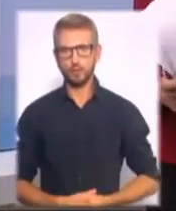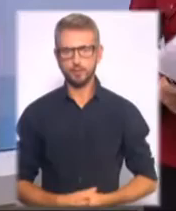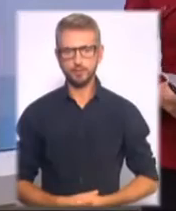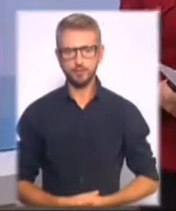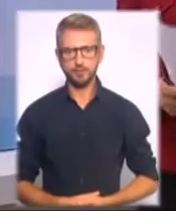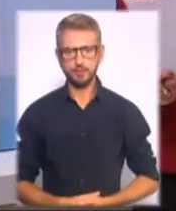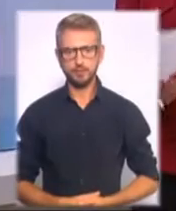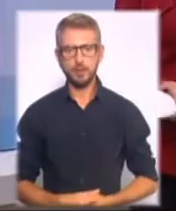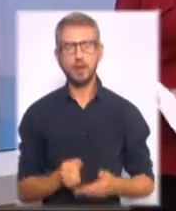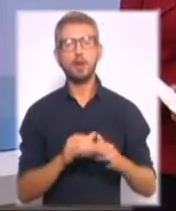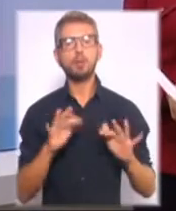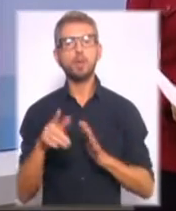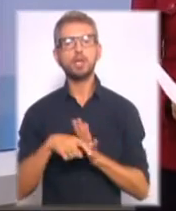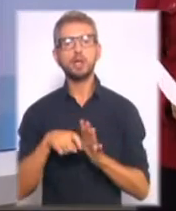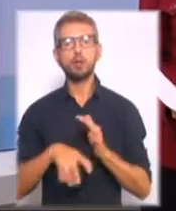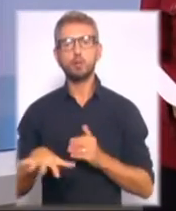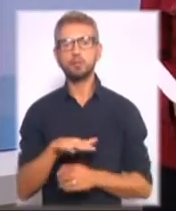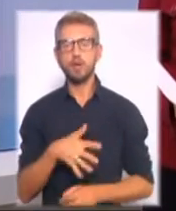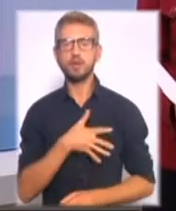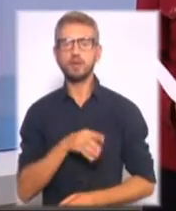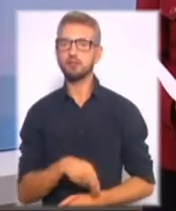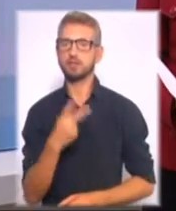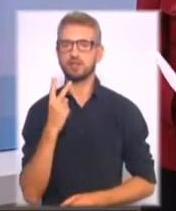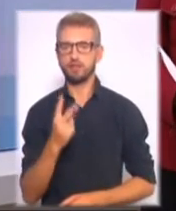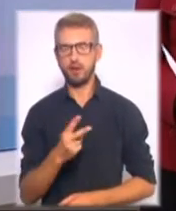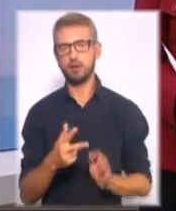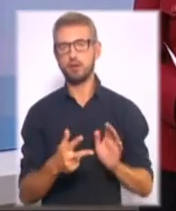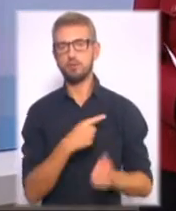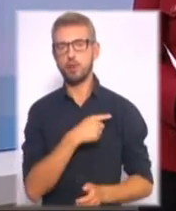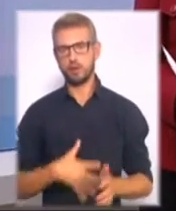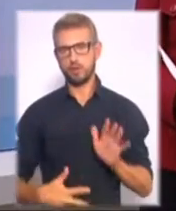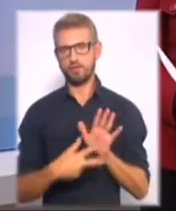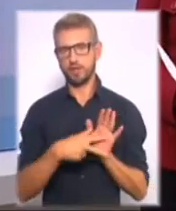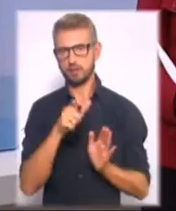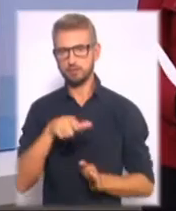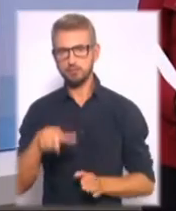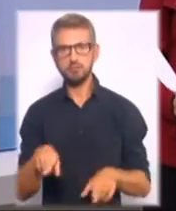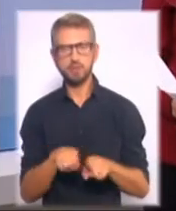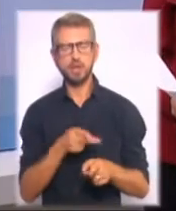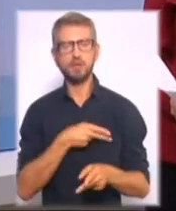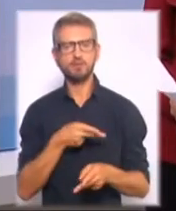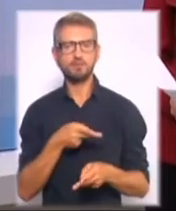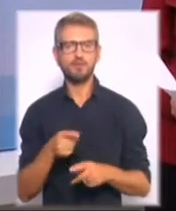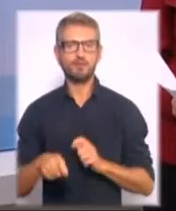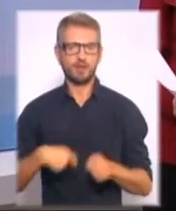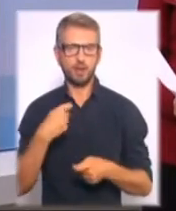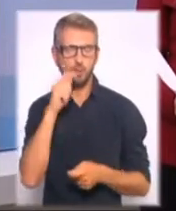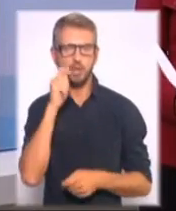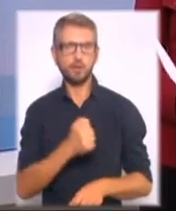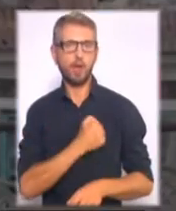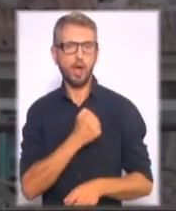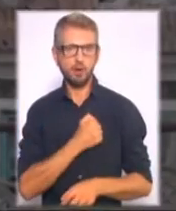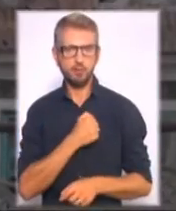До подій на Донбасі двоє загиблих та восьмеро поранених. Такі втрати української армії на сході країни за минулу добу.